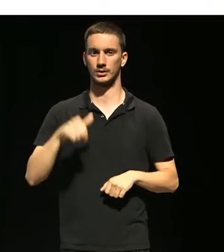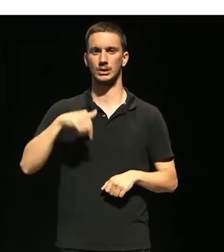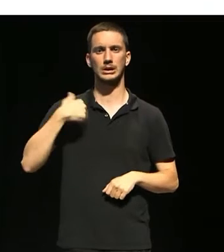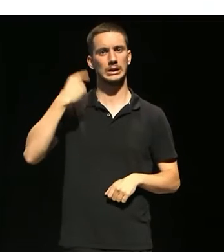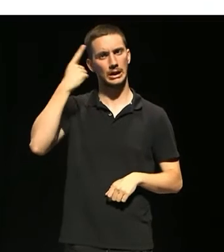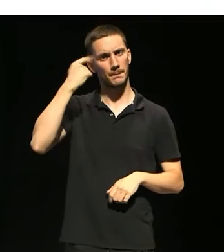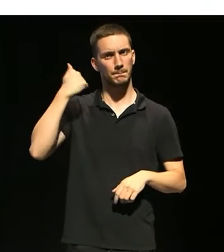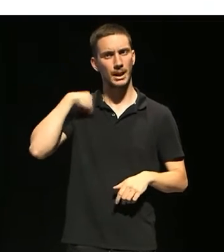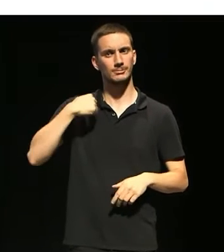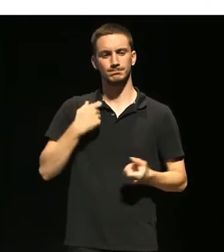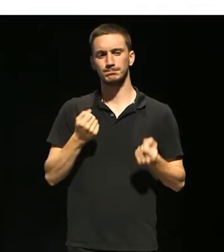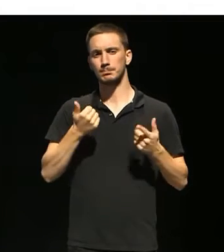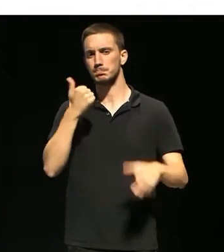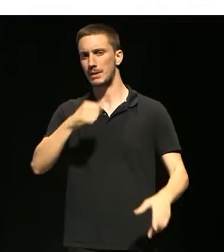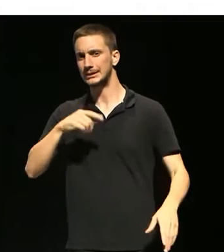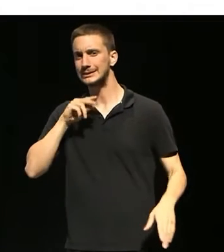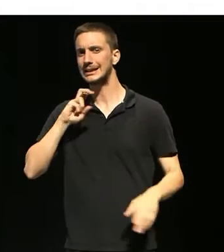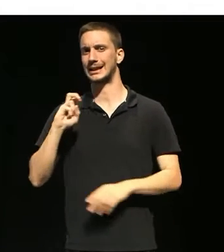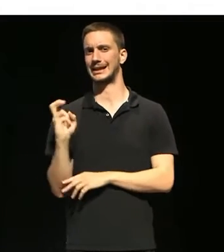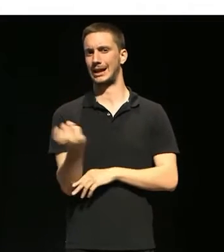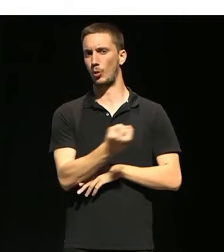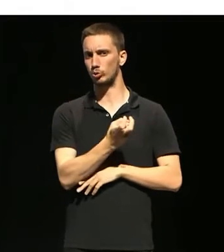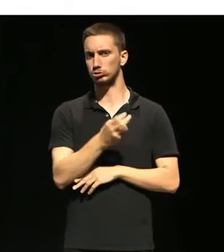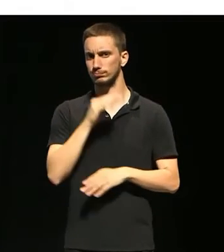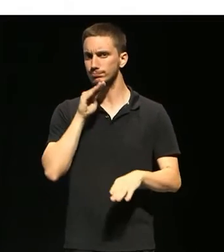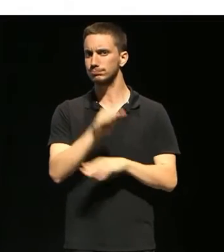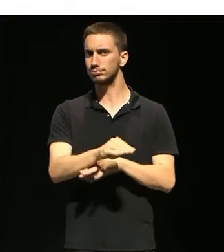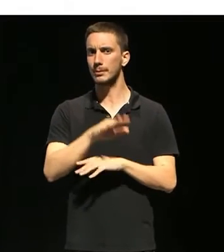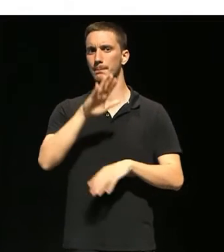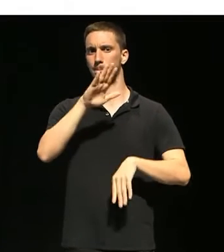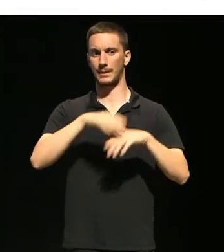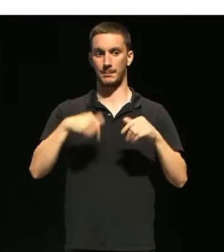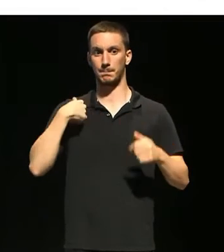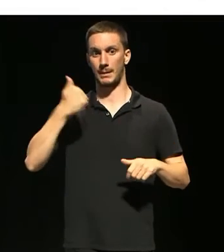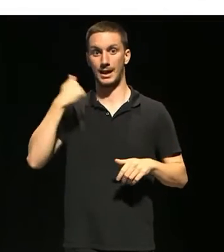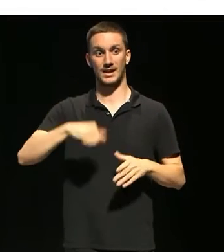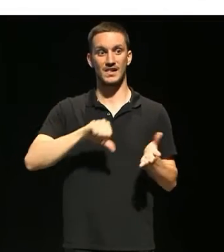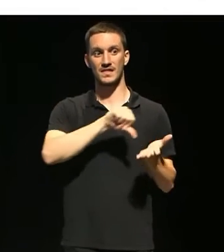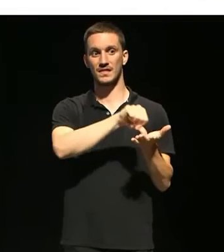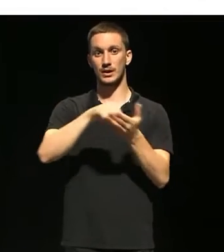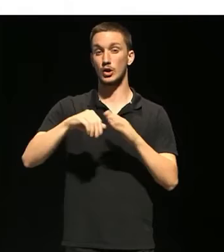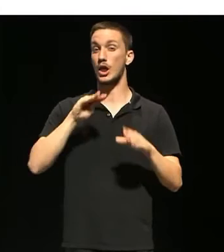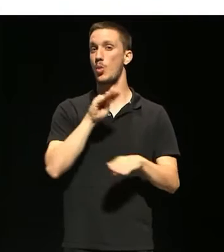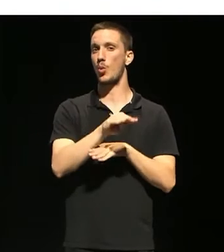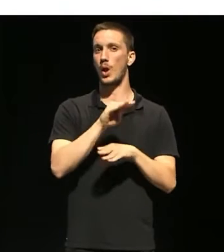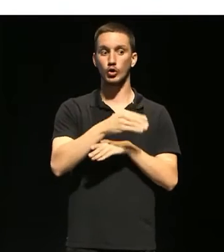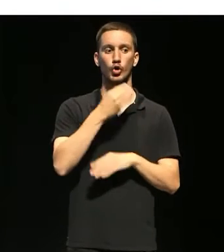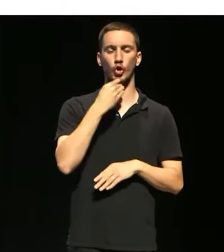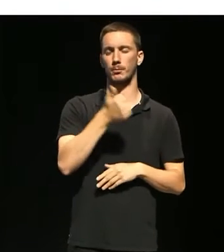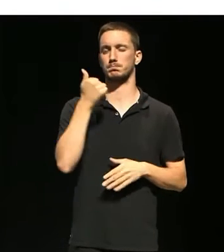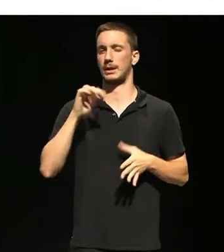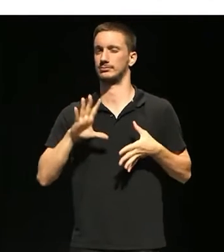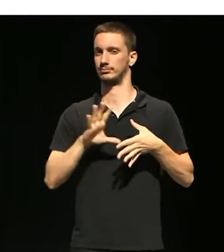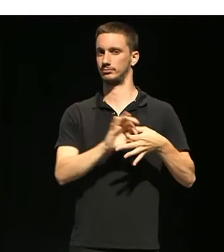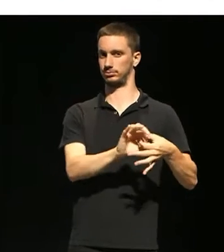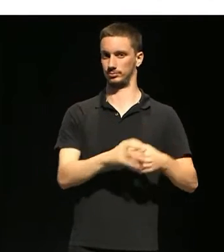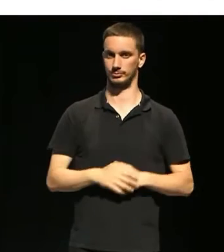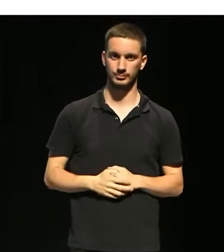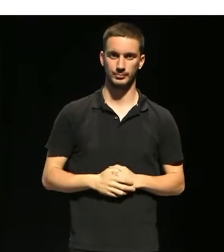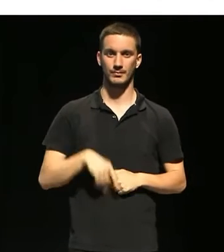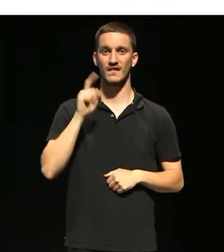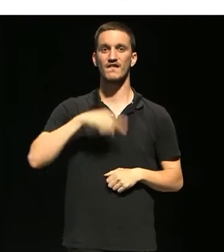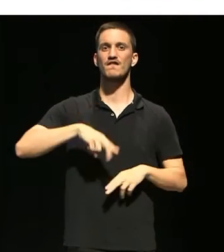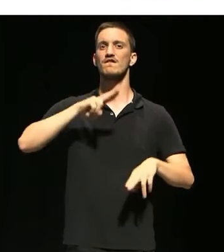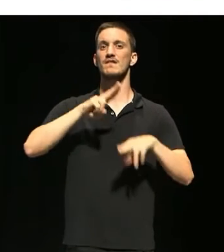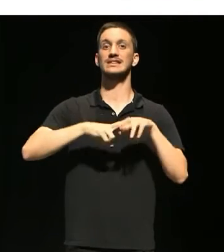'abocar molt més recursos, confederals i federals, per poder apropar-nos més als centres educatius i als joves. Sobre la festa del treball